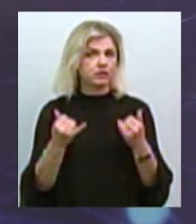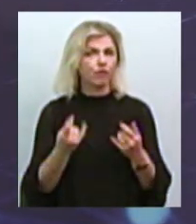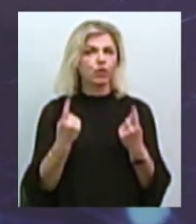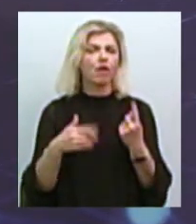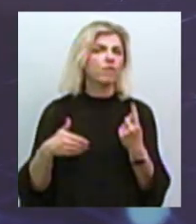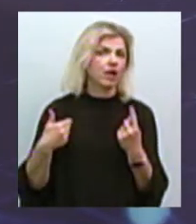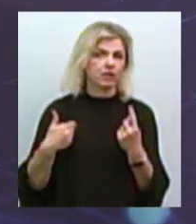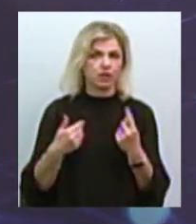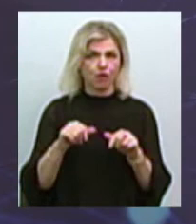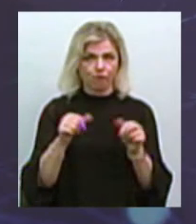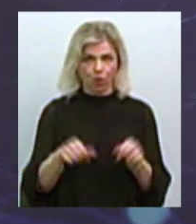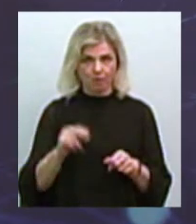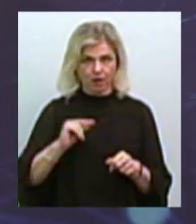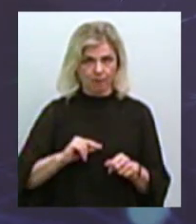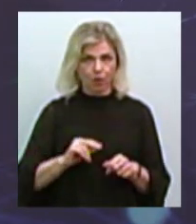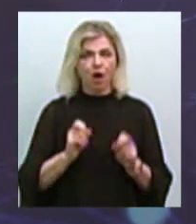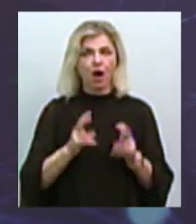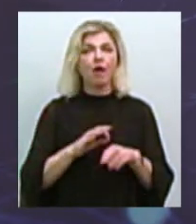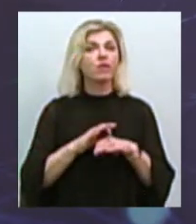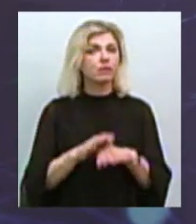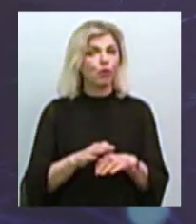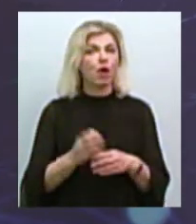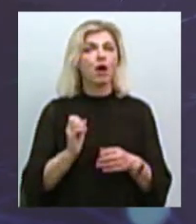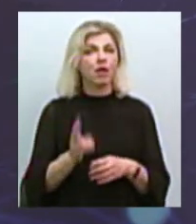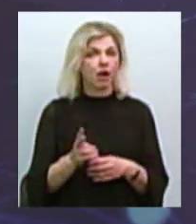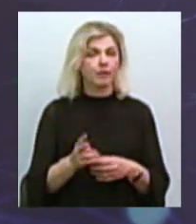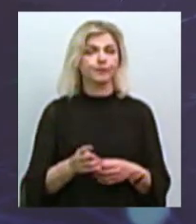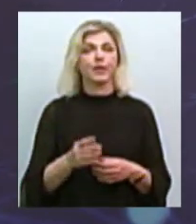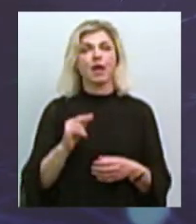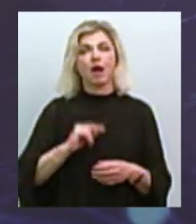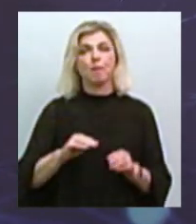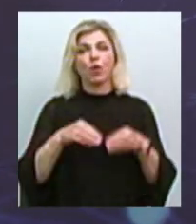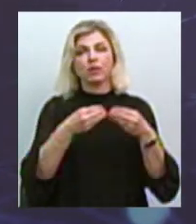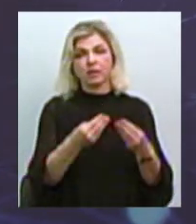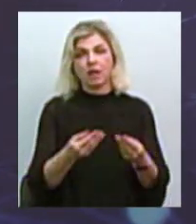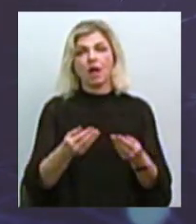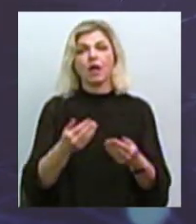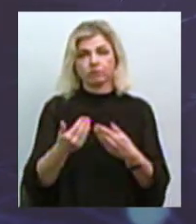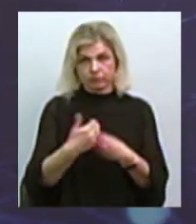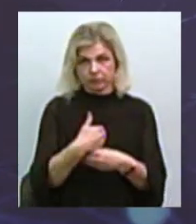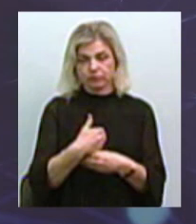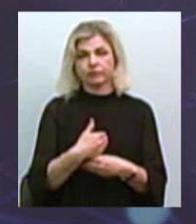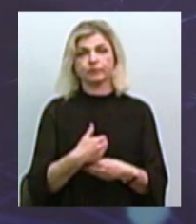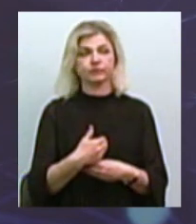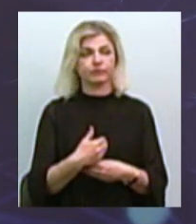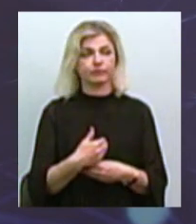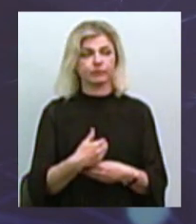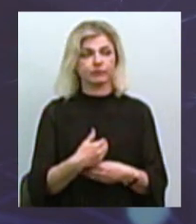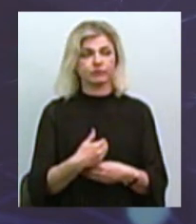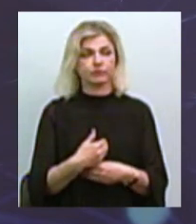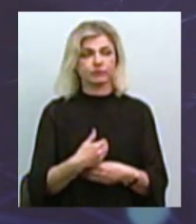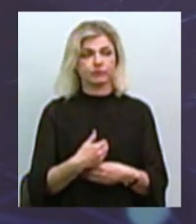найефективнішою формою роботи, тому що як вони відбуваються, яким чином? Роботодавець до нас звертається. Ми запрошуємо... Ініціатива роботодавця.